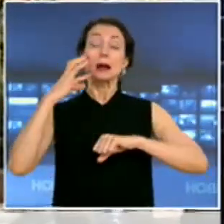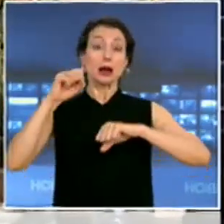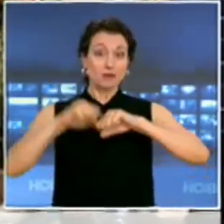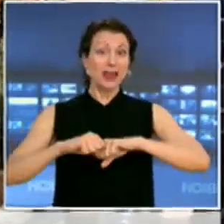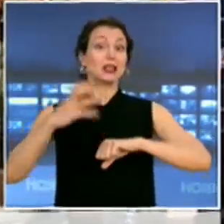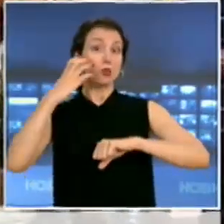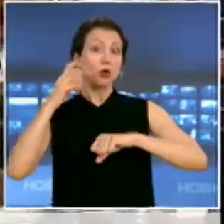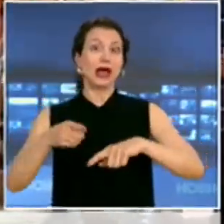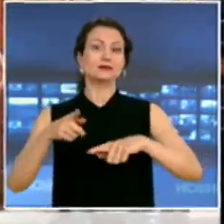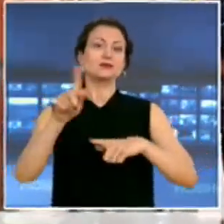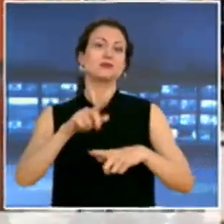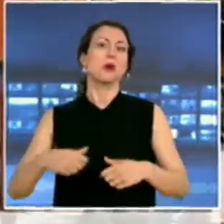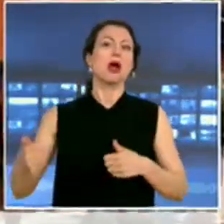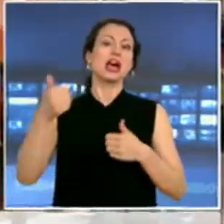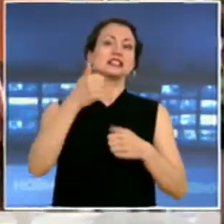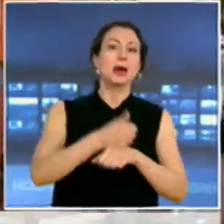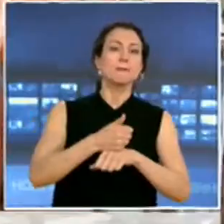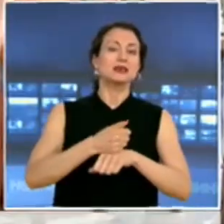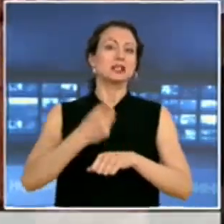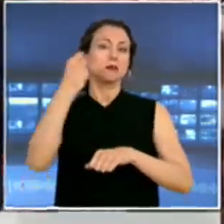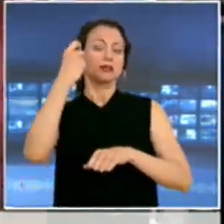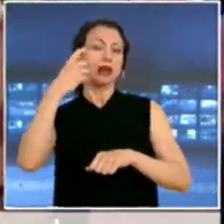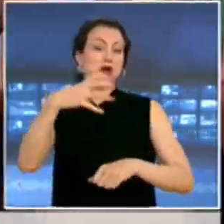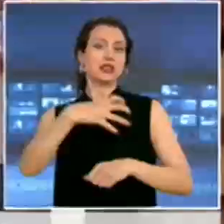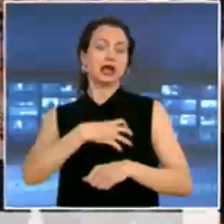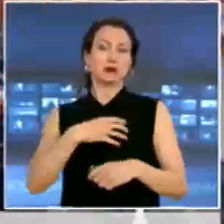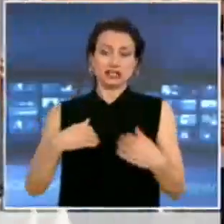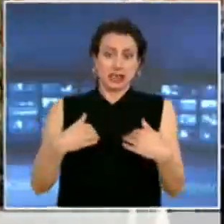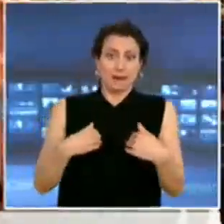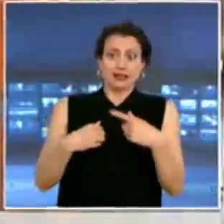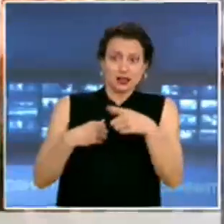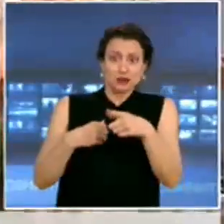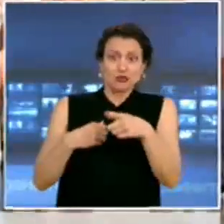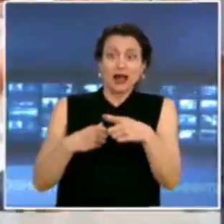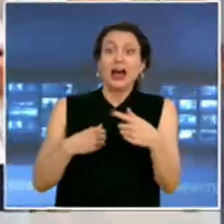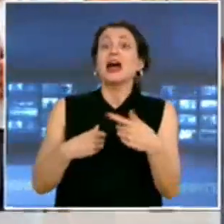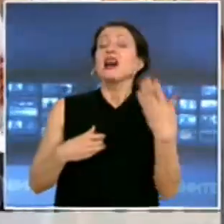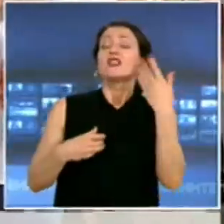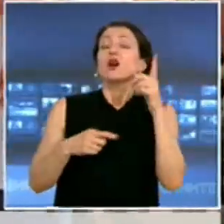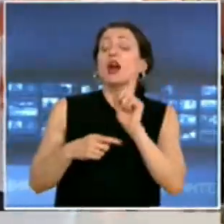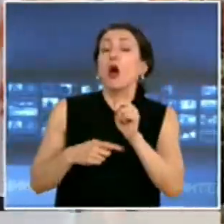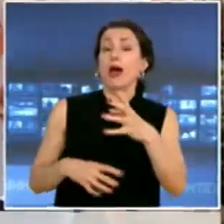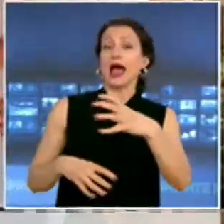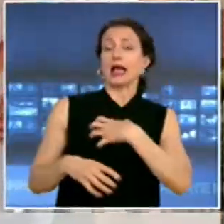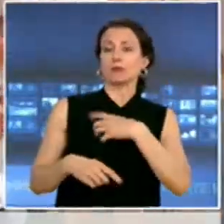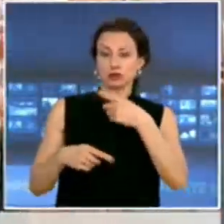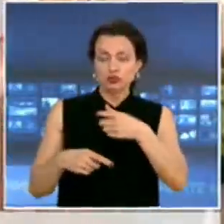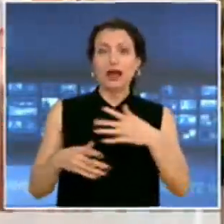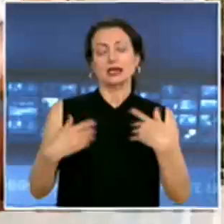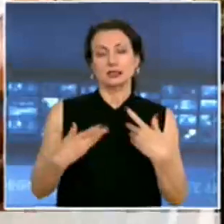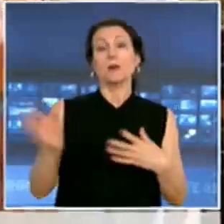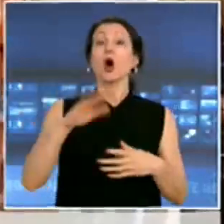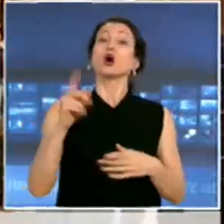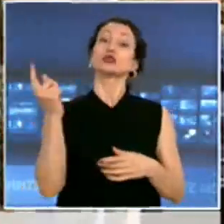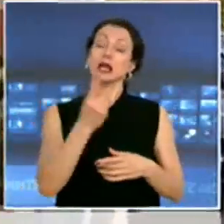на ГЕРБ. За нас това означава, че ГЕРБ го направи. С това неща аз искам още веднъж да ви благодаря и да ви се похлудя.